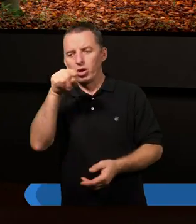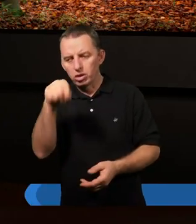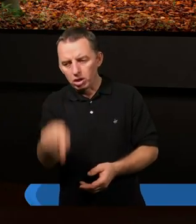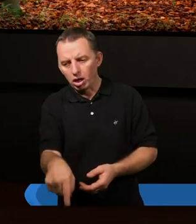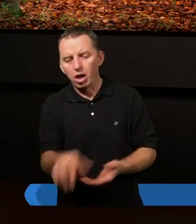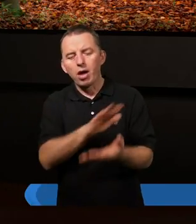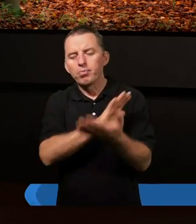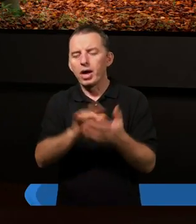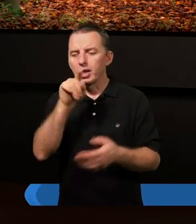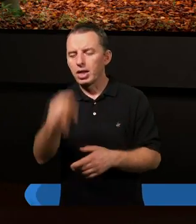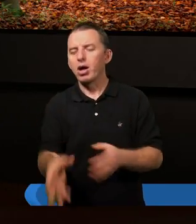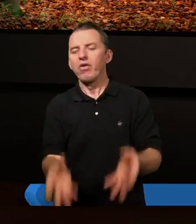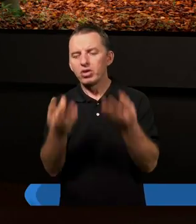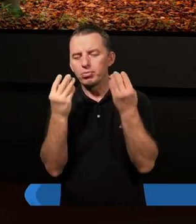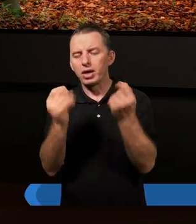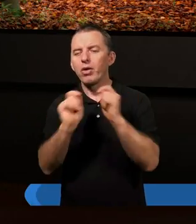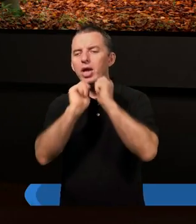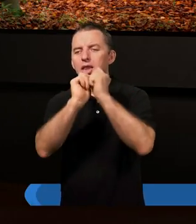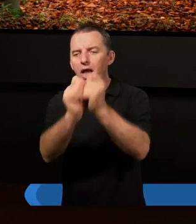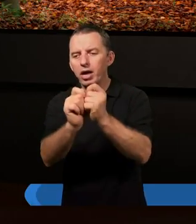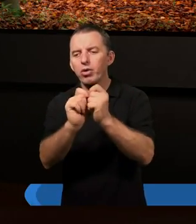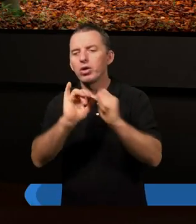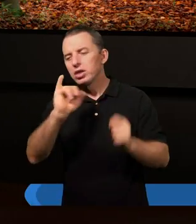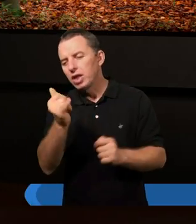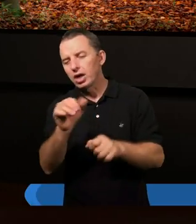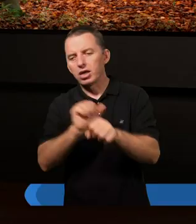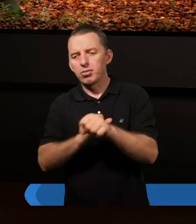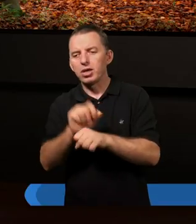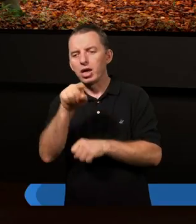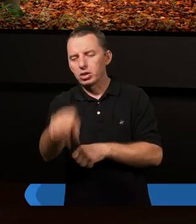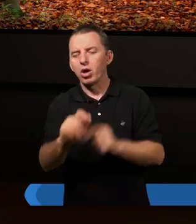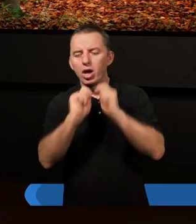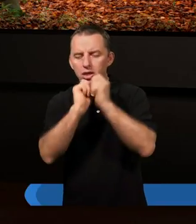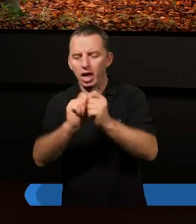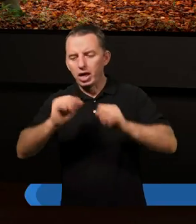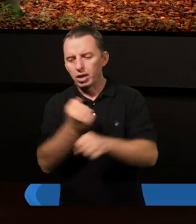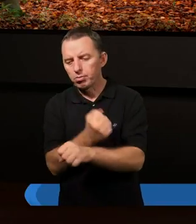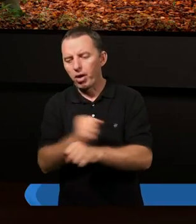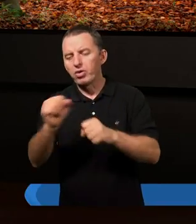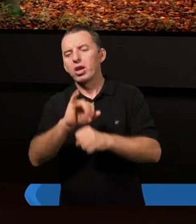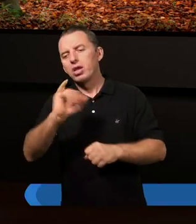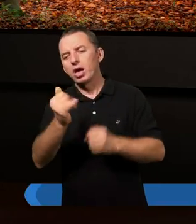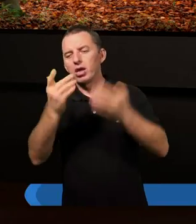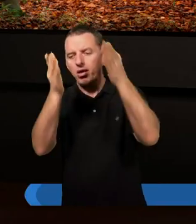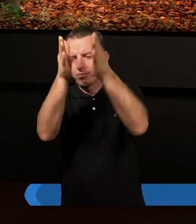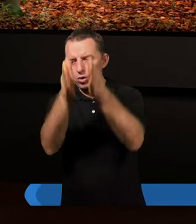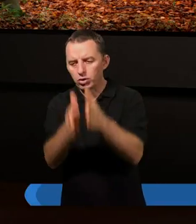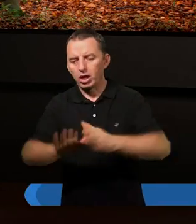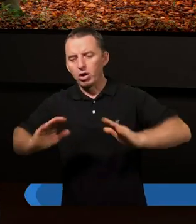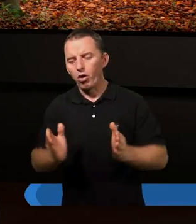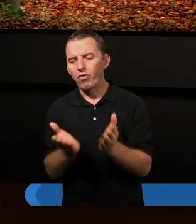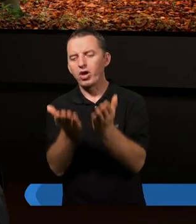tego wspaniałego daru, jakim jest dar zbawienia w postaci ofiarowanego syna.